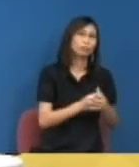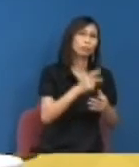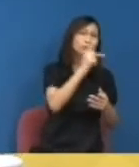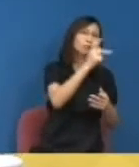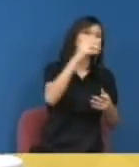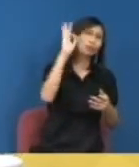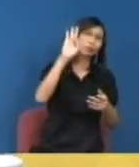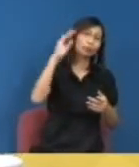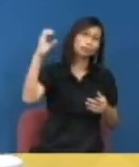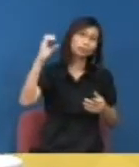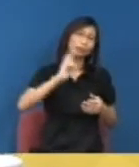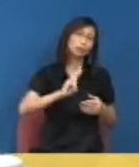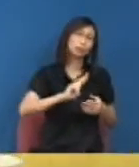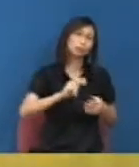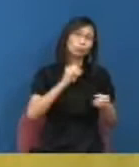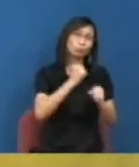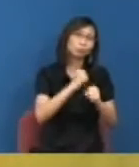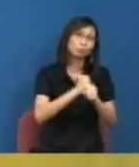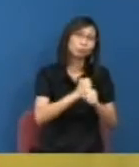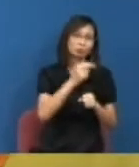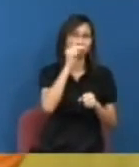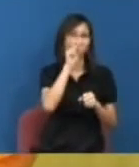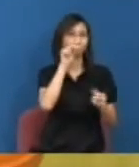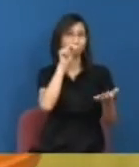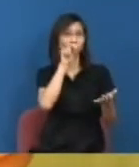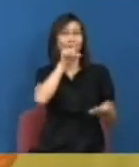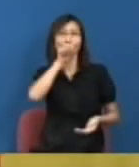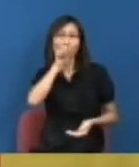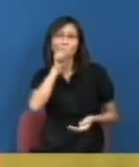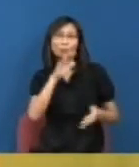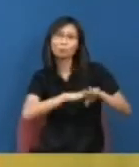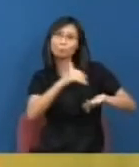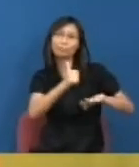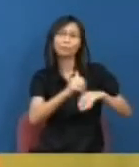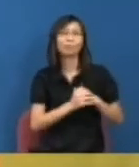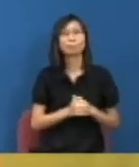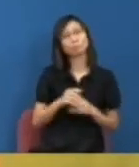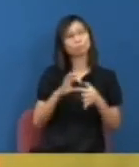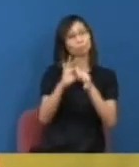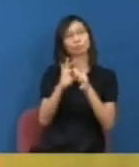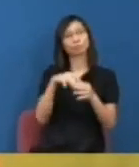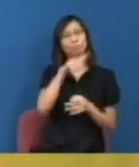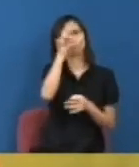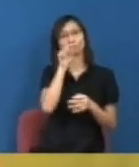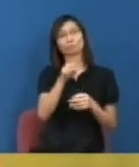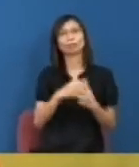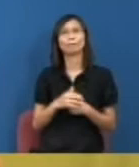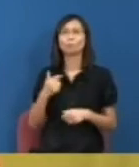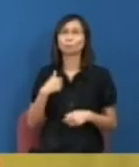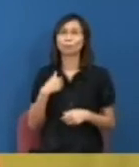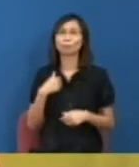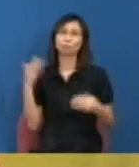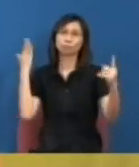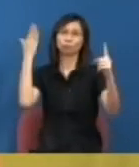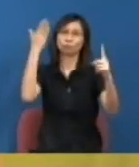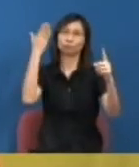是嗎是嗎會和雞有關剛才才講的就是即是很直接我自己的經驗